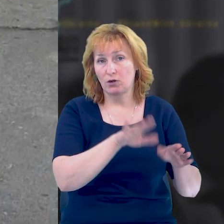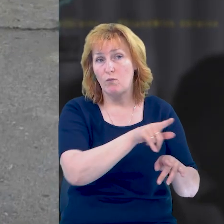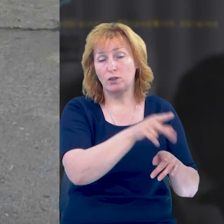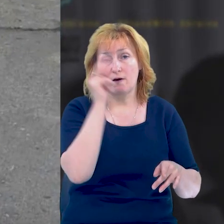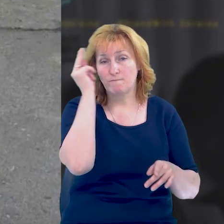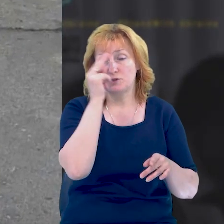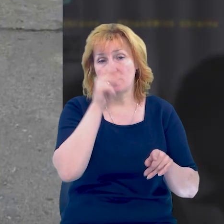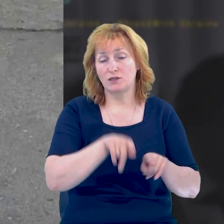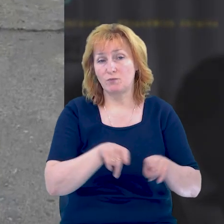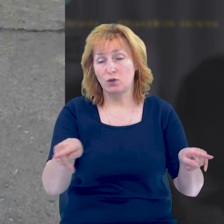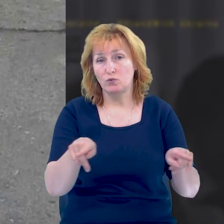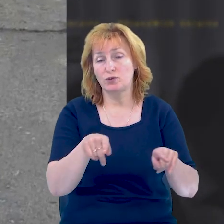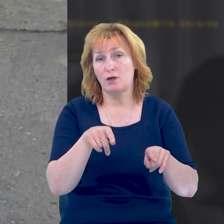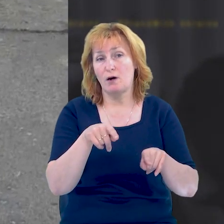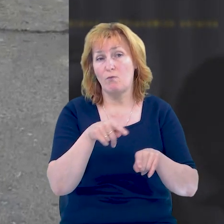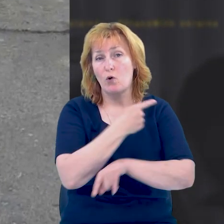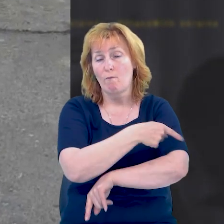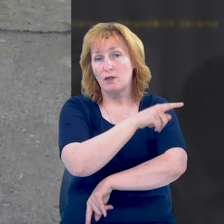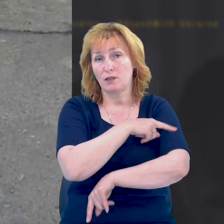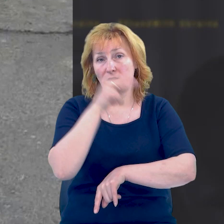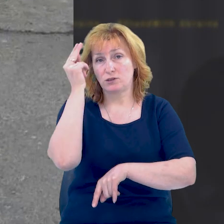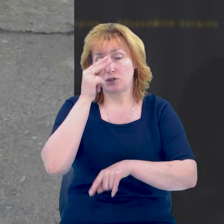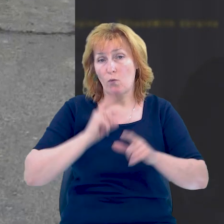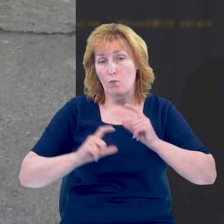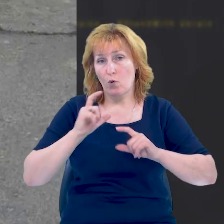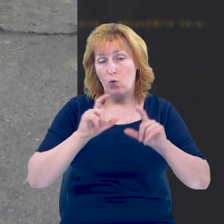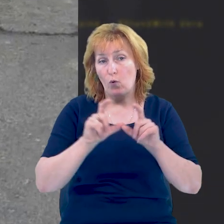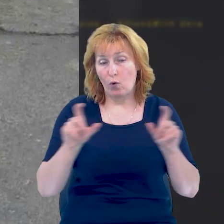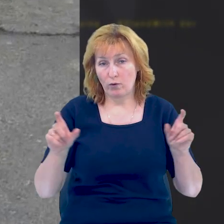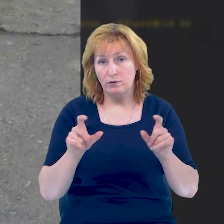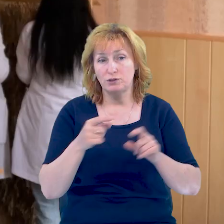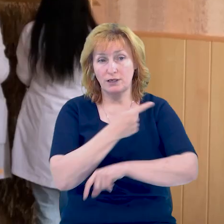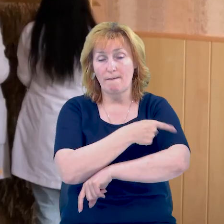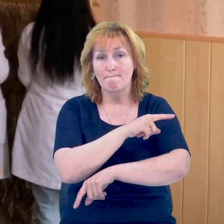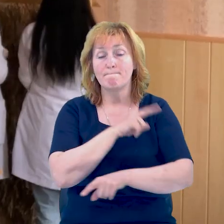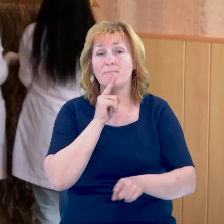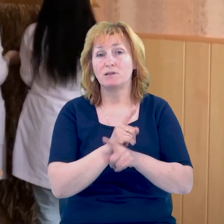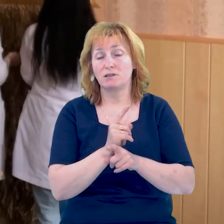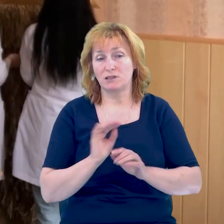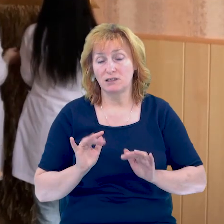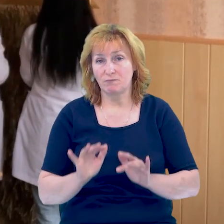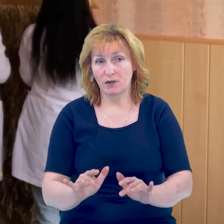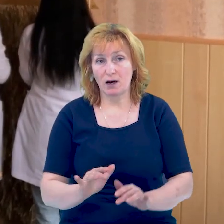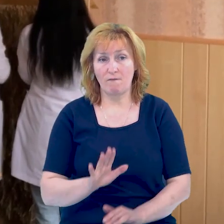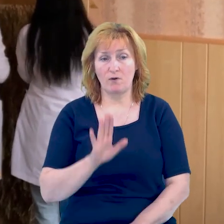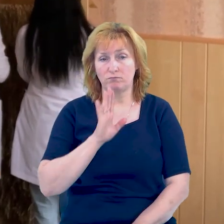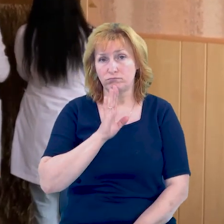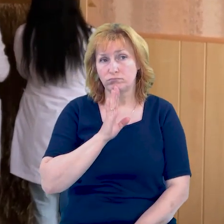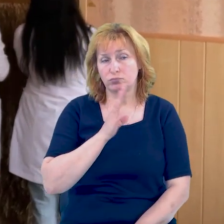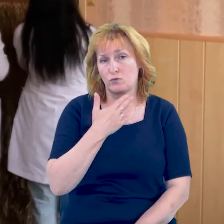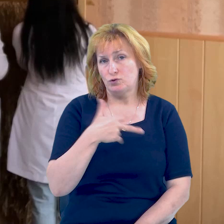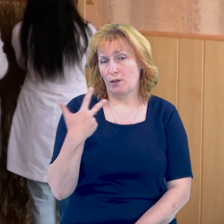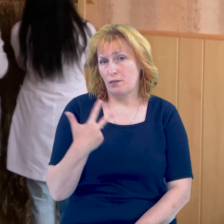навчалася у Прилуцькому медичному коледжі за спеціальністю «Сестринська справа». Дитина із дорослими очима. І третій